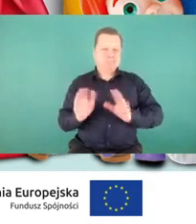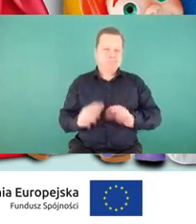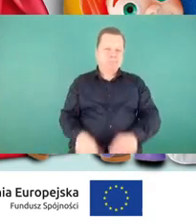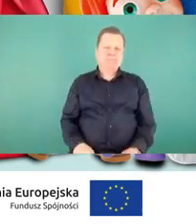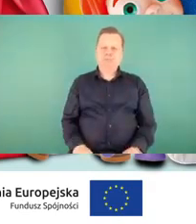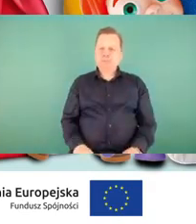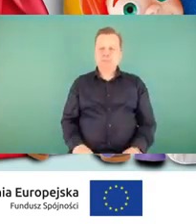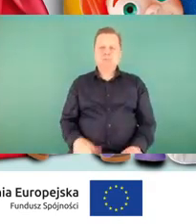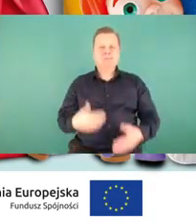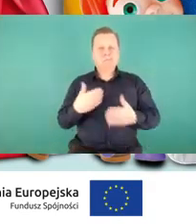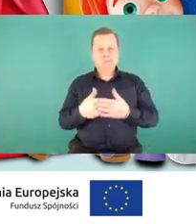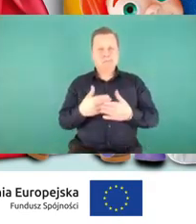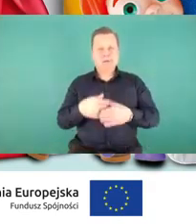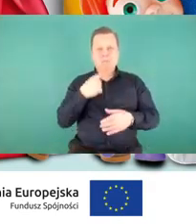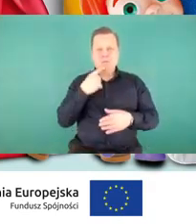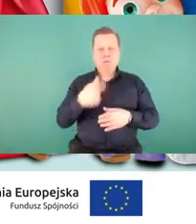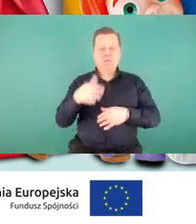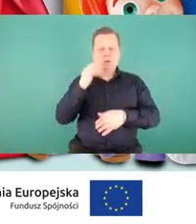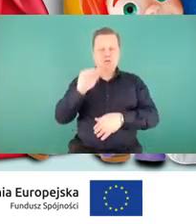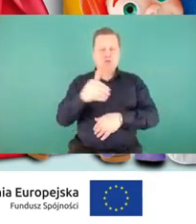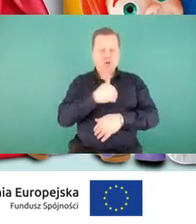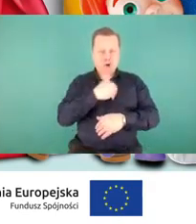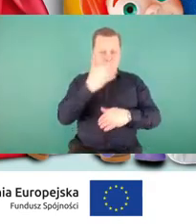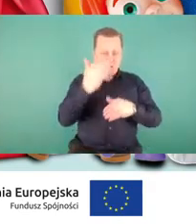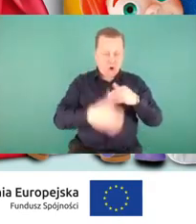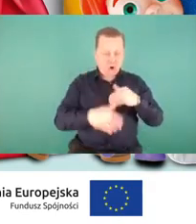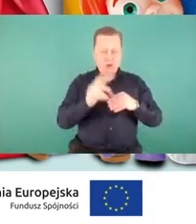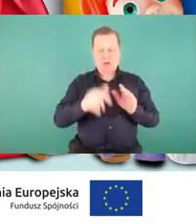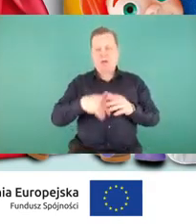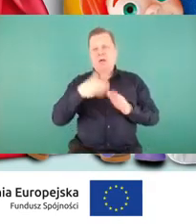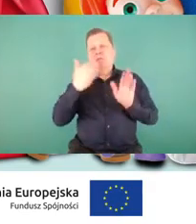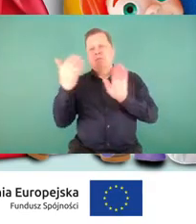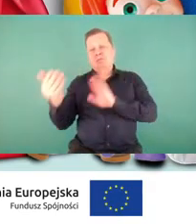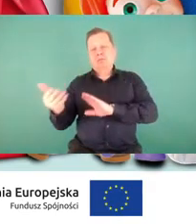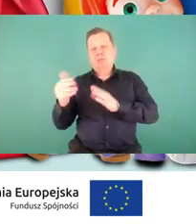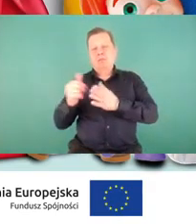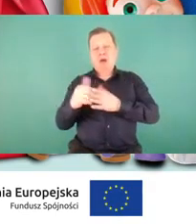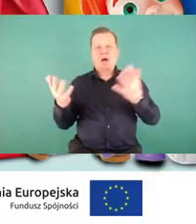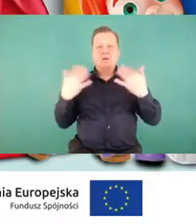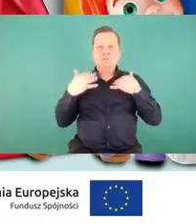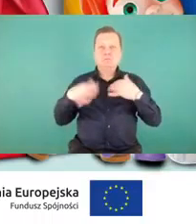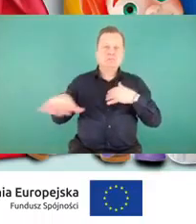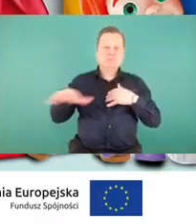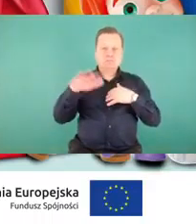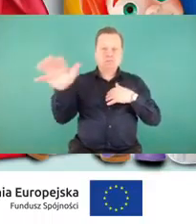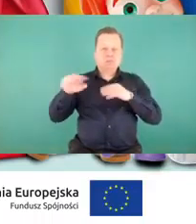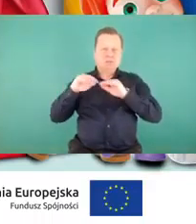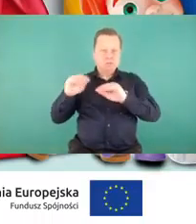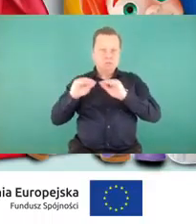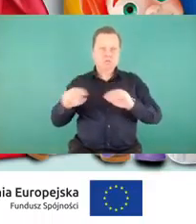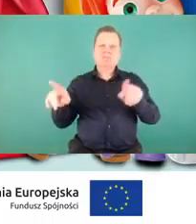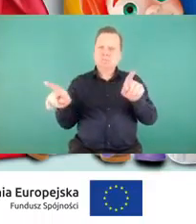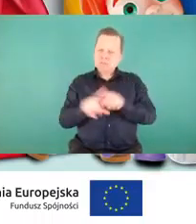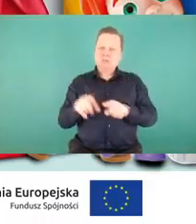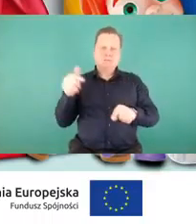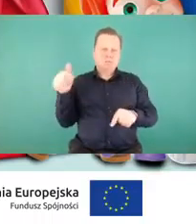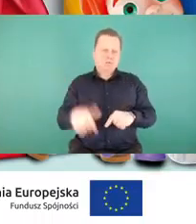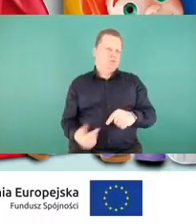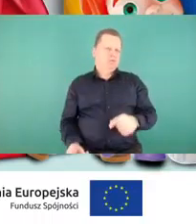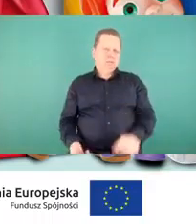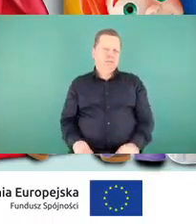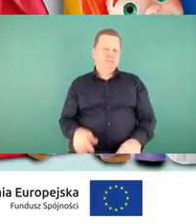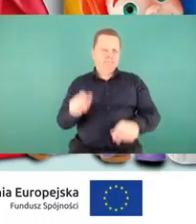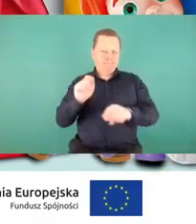akcje zewnętrzne, poza szkołą, poza placówką przedszkolną, aby właśnie dzieci były uświadamiane o tym, że